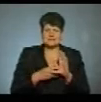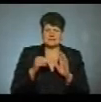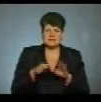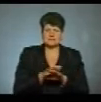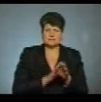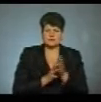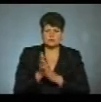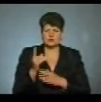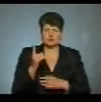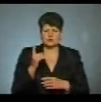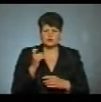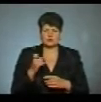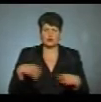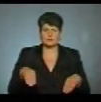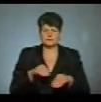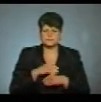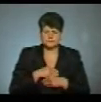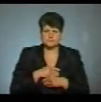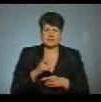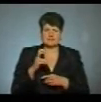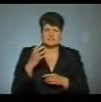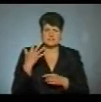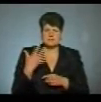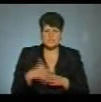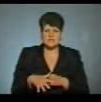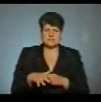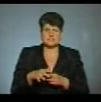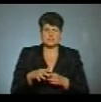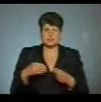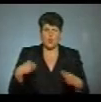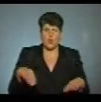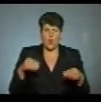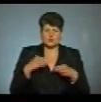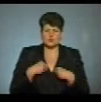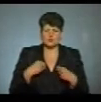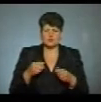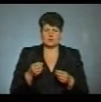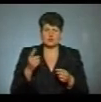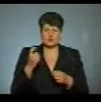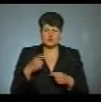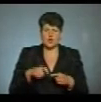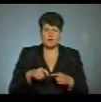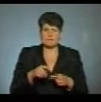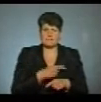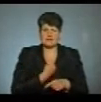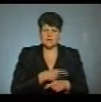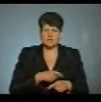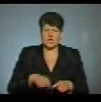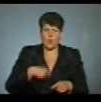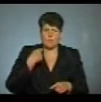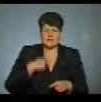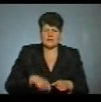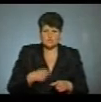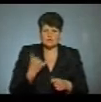рукавиць, 100 одноразових стерильних халатів, 250 протиепідемічних костюмів, понад 100 медичних комбінезонів. Наразі у